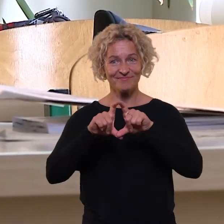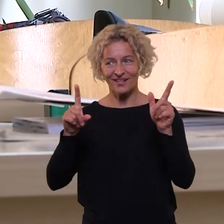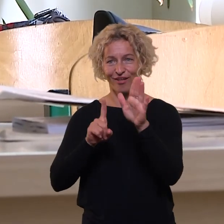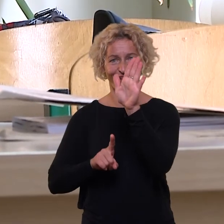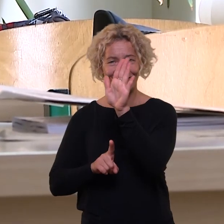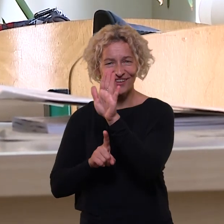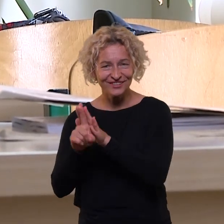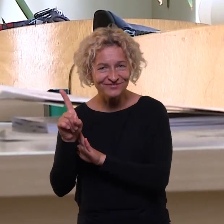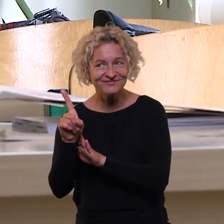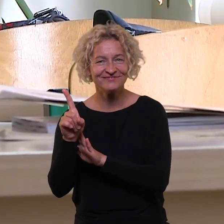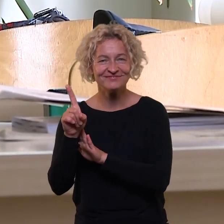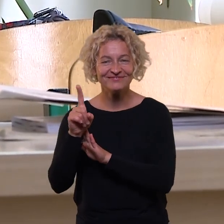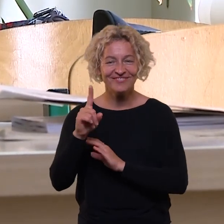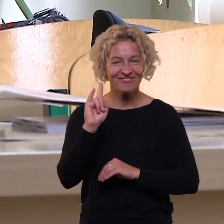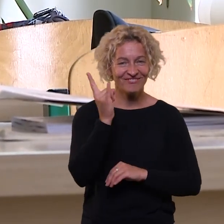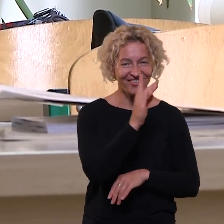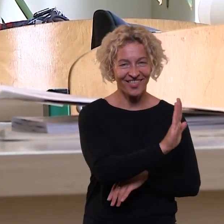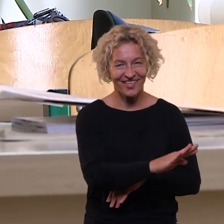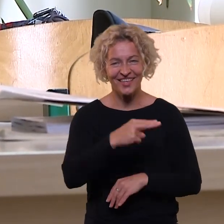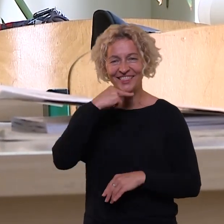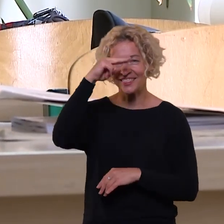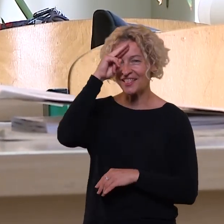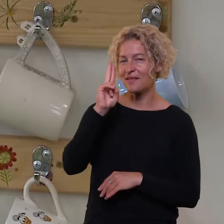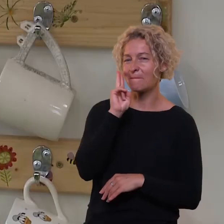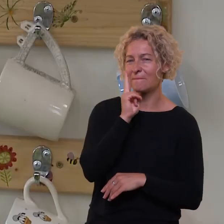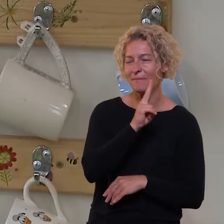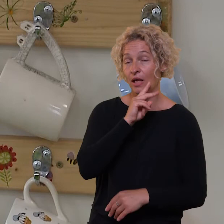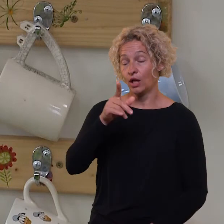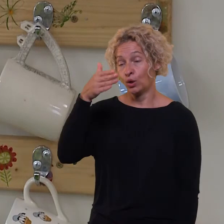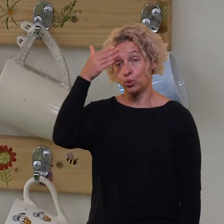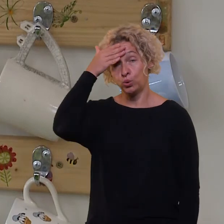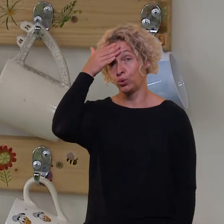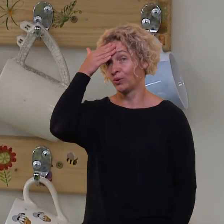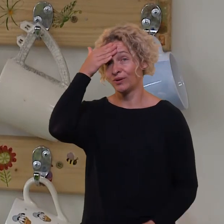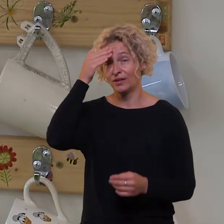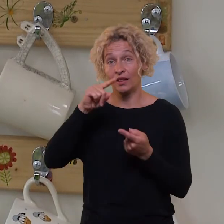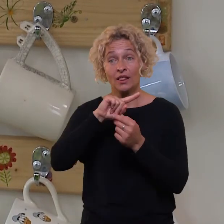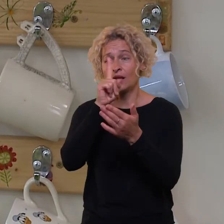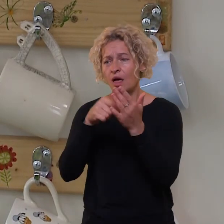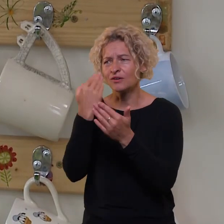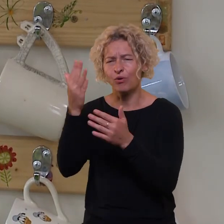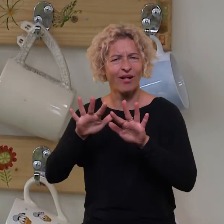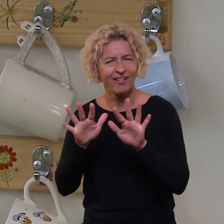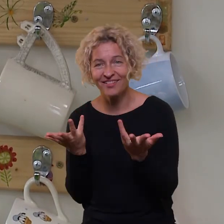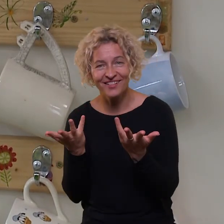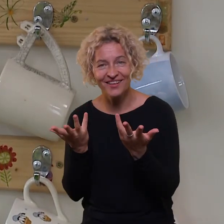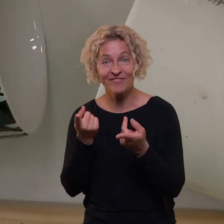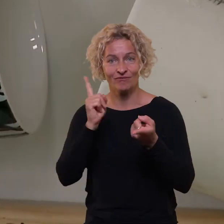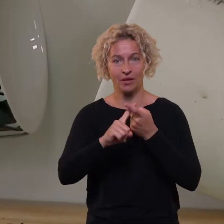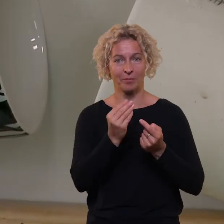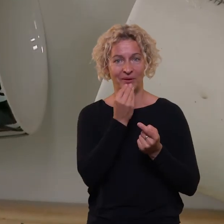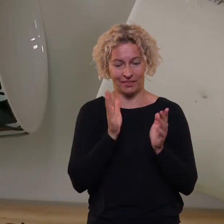Prasidedant naujiems mokslo metams, mokslyvių tevams neretai nemenku galvos kausmų tam paklausimas, kaip mokykluje